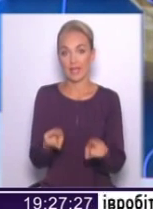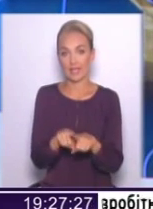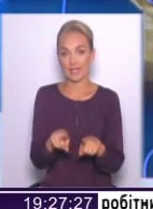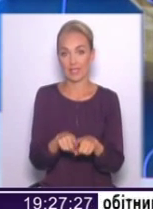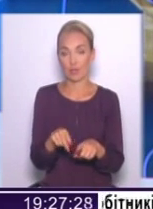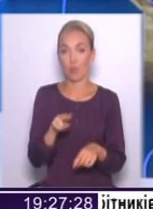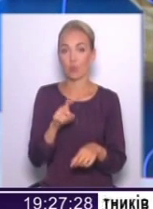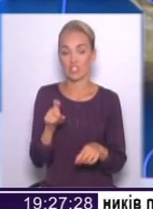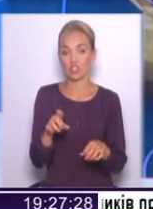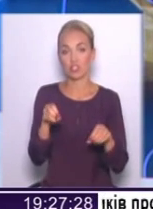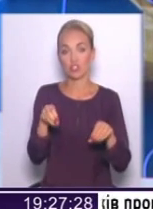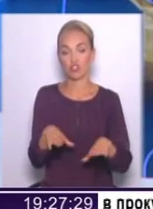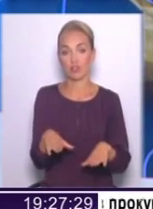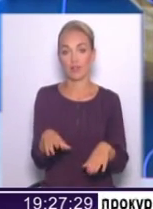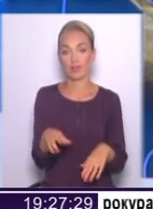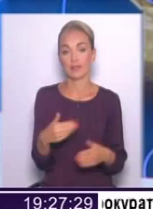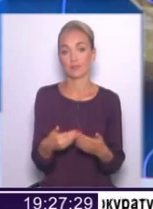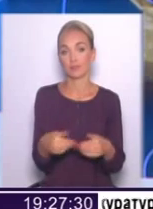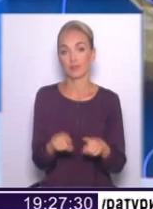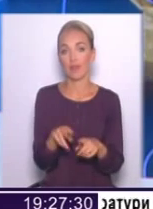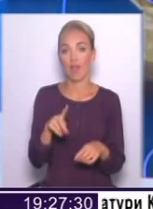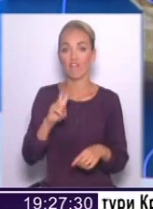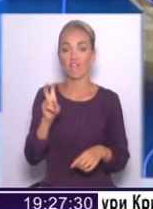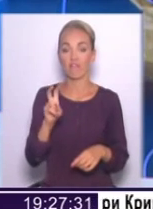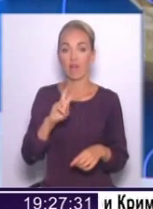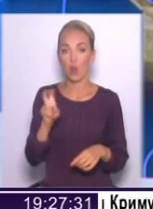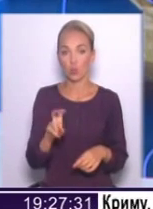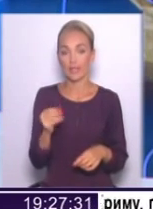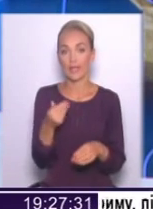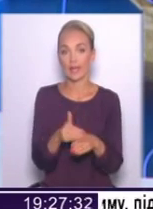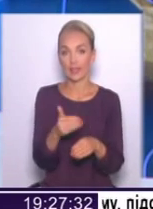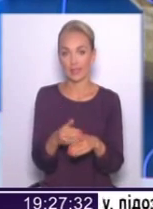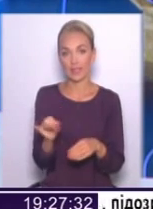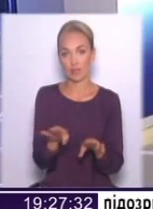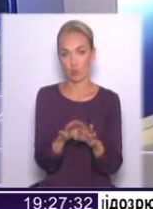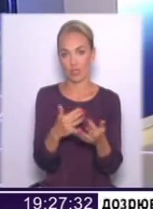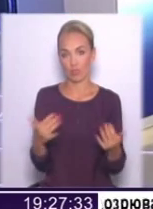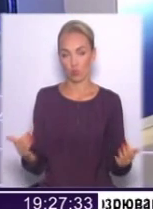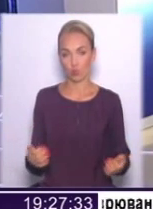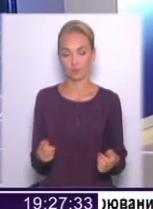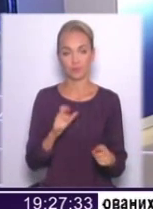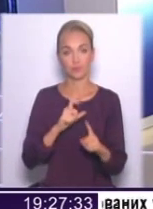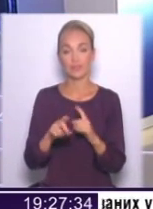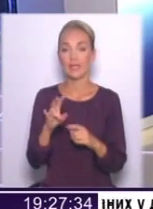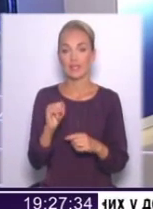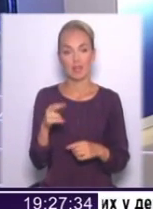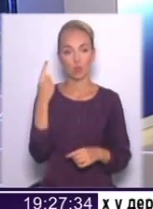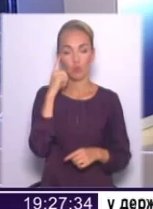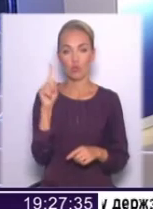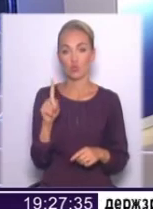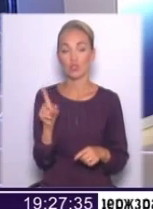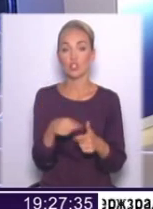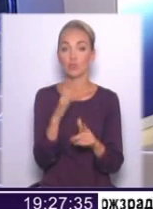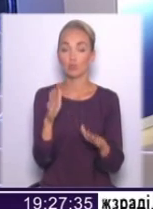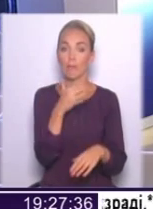рішень на кшталт, як валютні кредити і подібного? Ні, я думаю, що, в принципі, чи